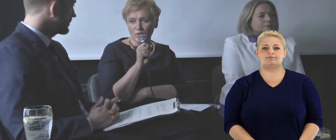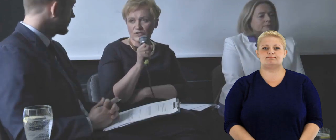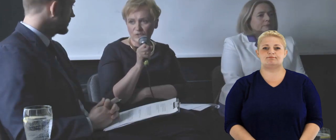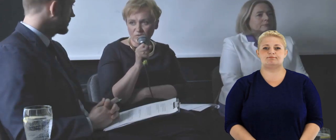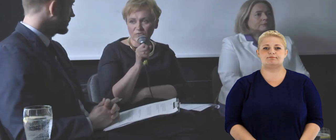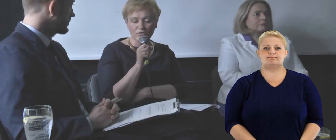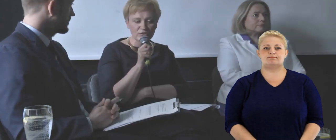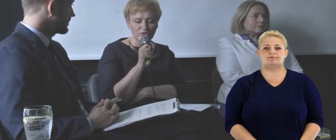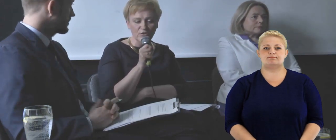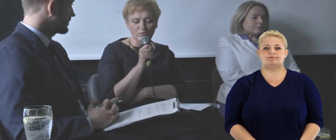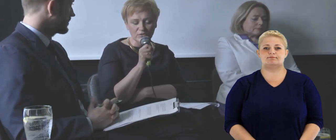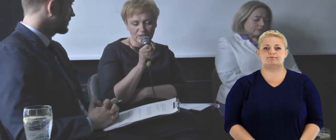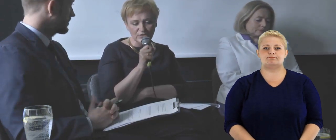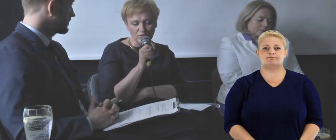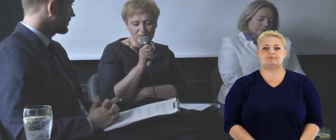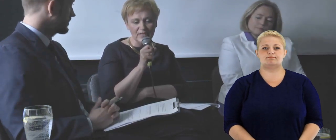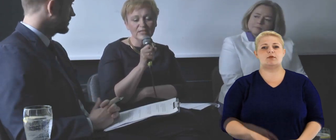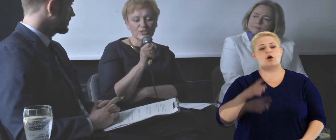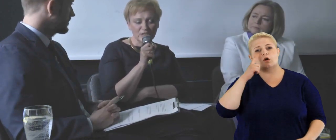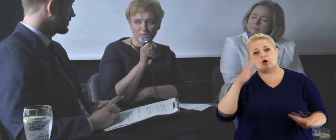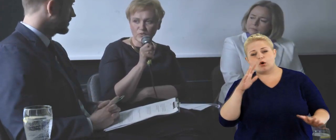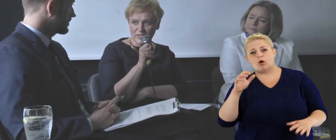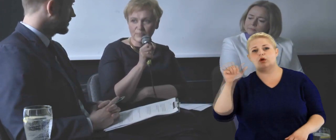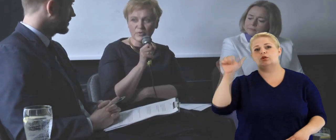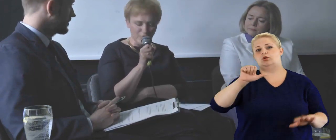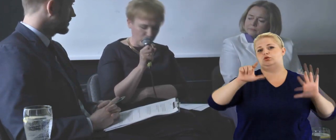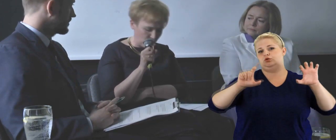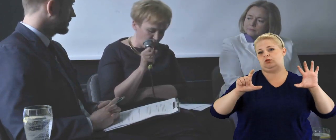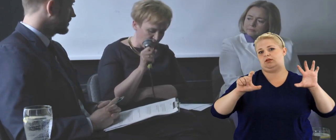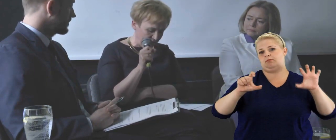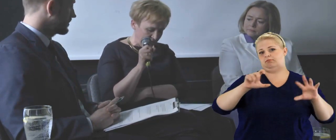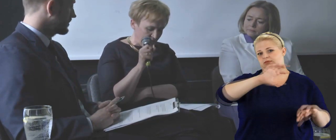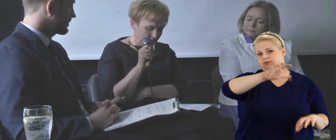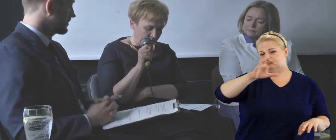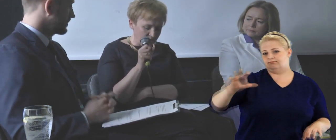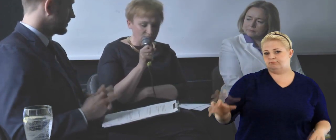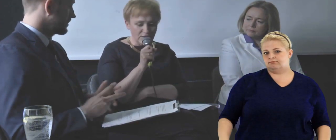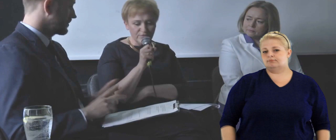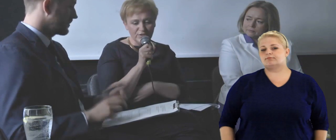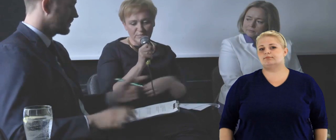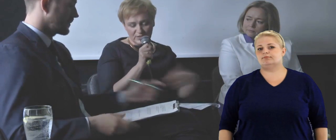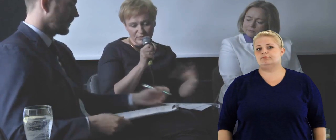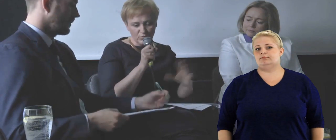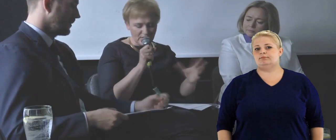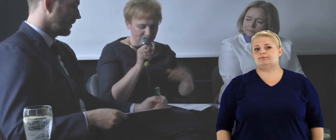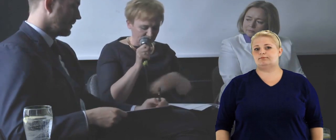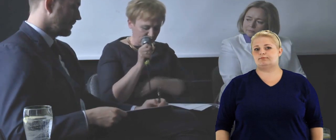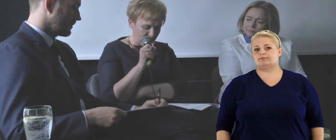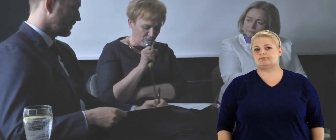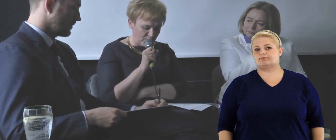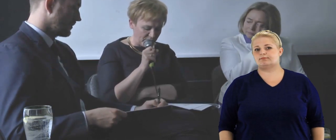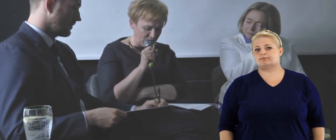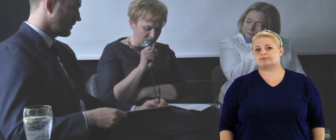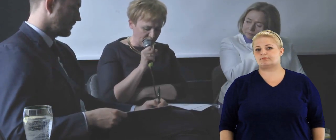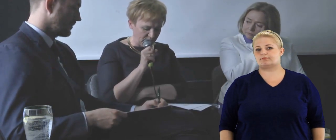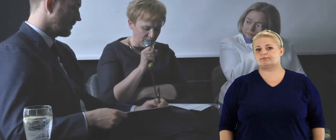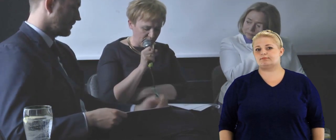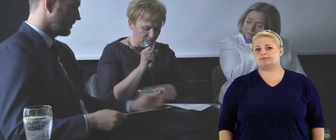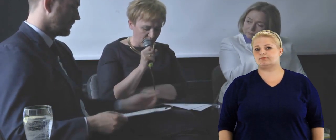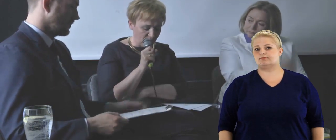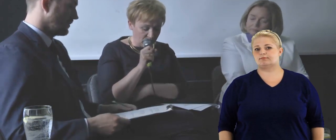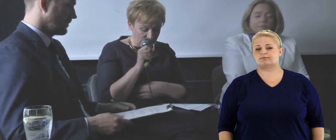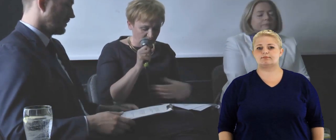około 1700 podmiotów, czyli widzimy, że tutaj też może być,